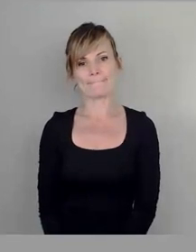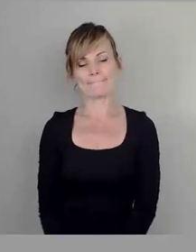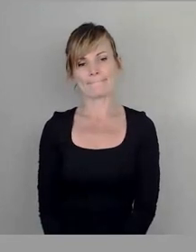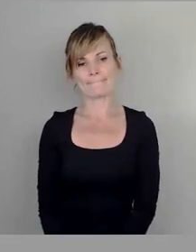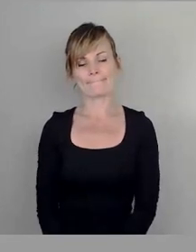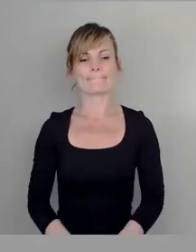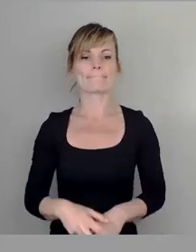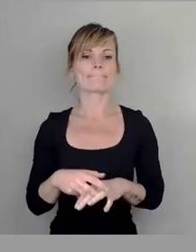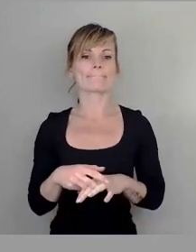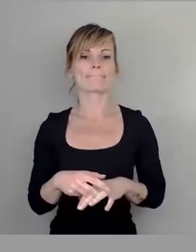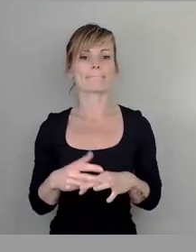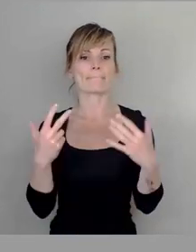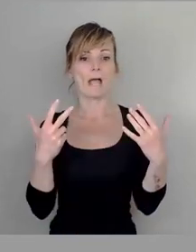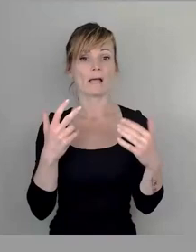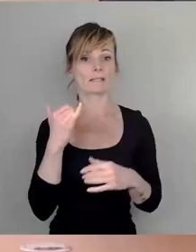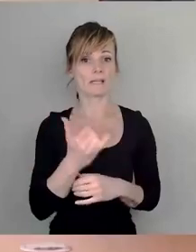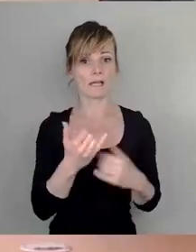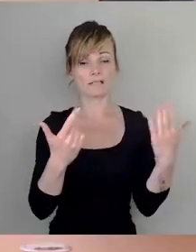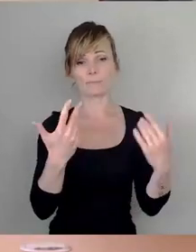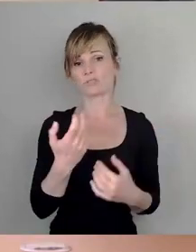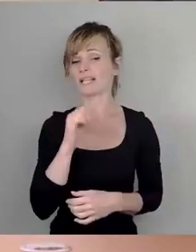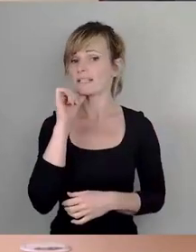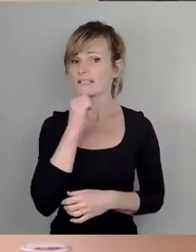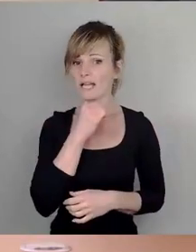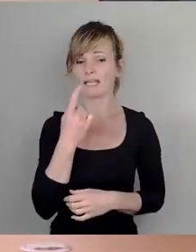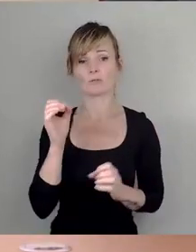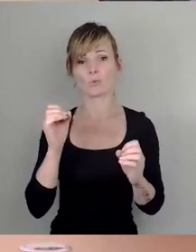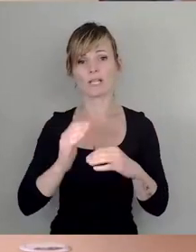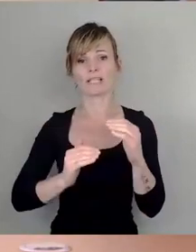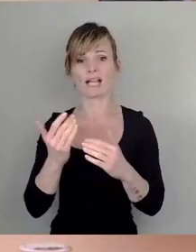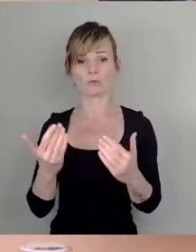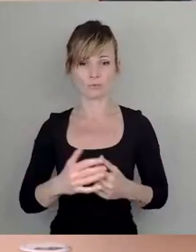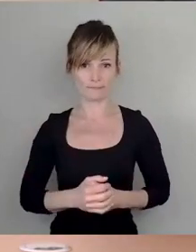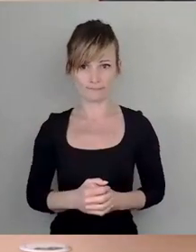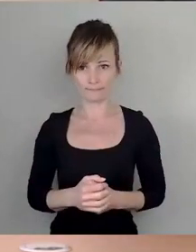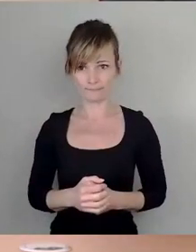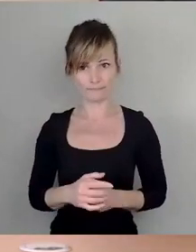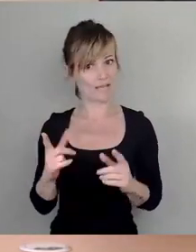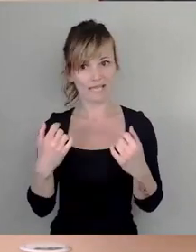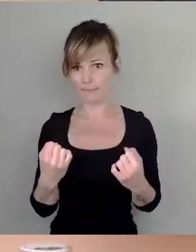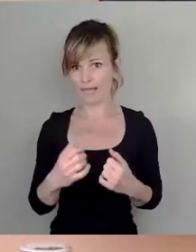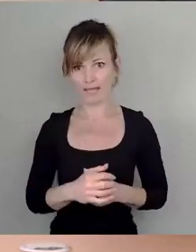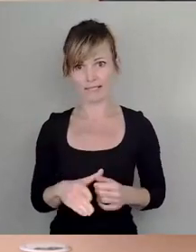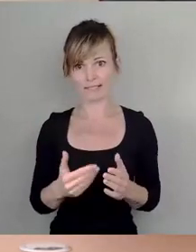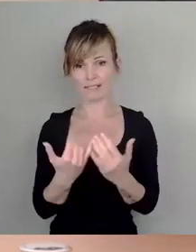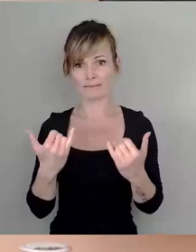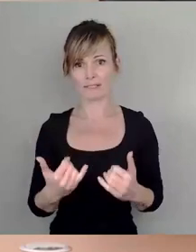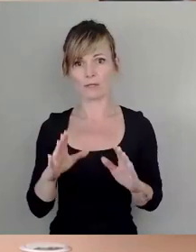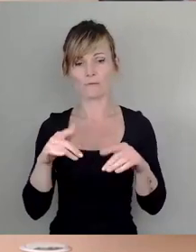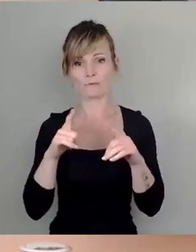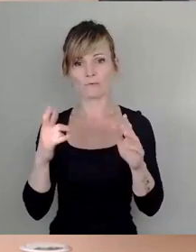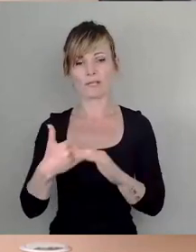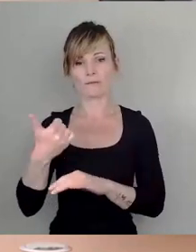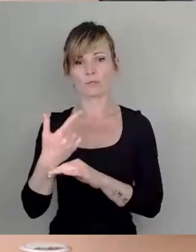Das wäre mit 8 Ja, 37 Nein, Null Enthaltung. Das ist keine Mehrheit. Deswegen rufe ich jetzt den federführenden